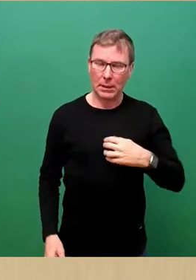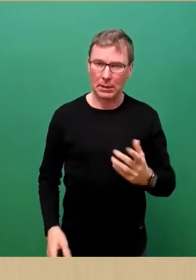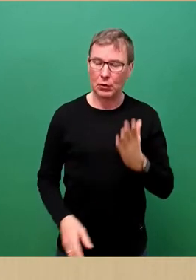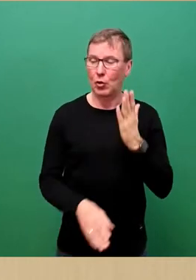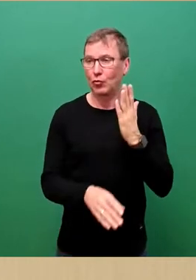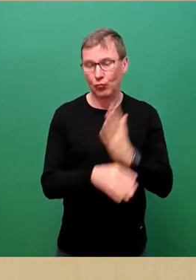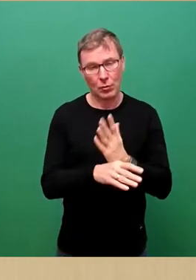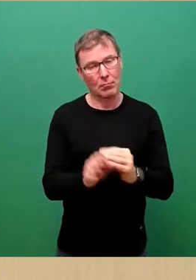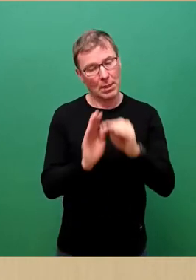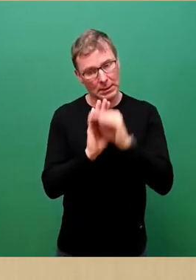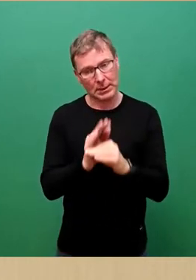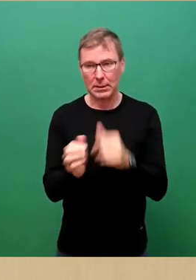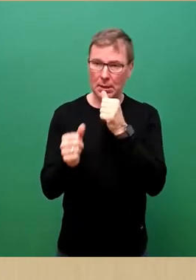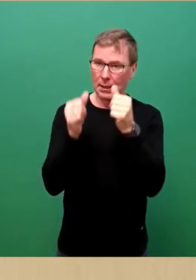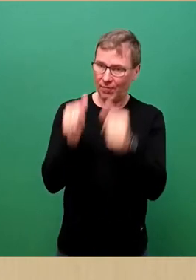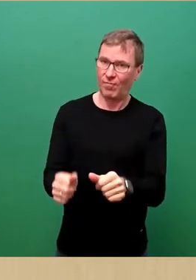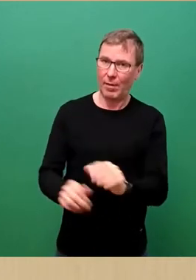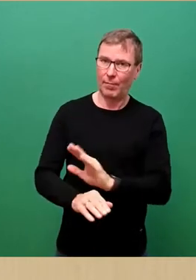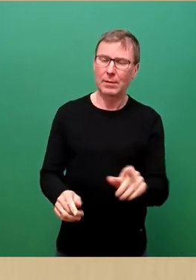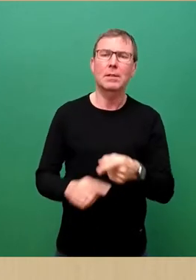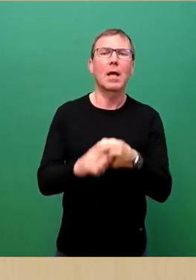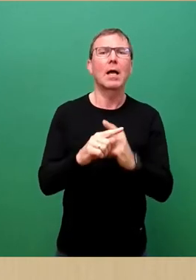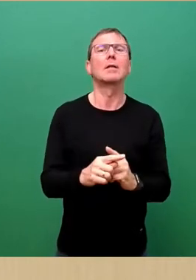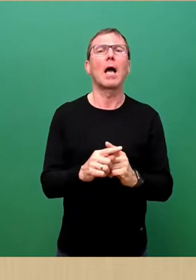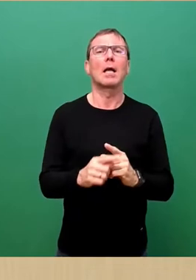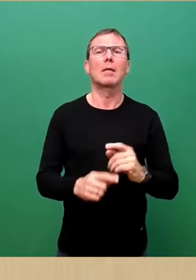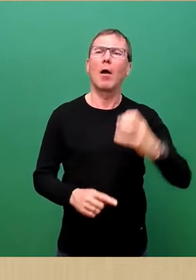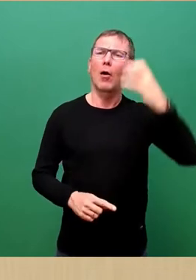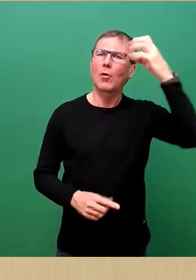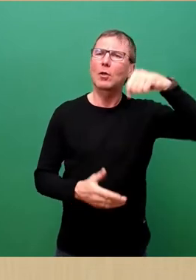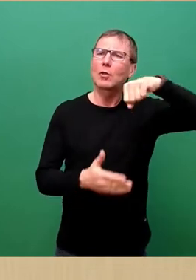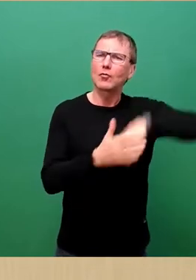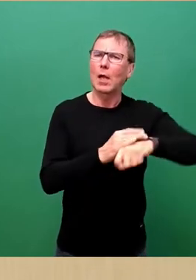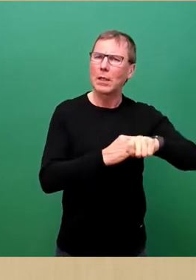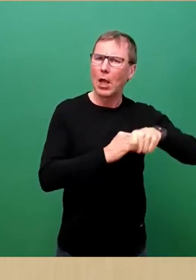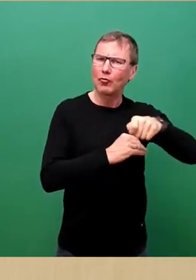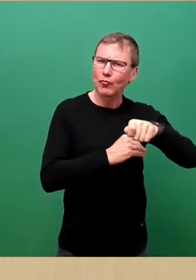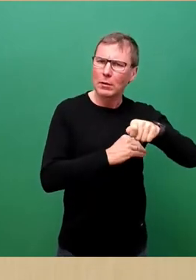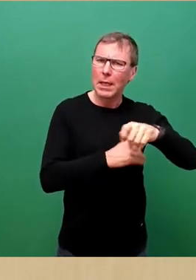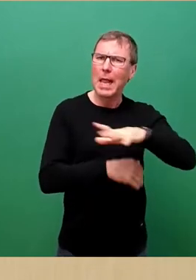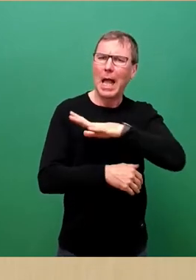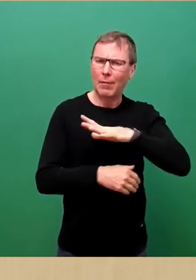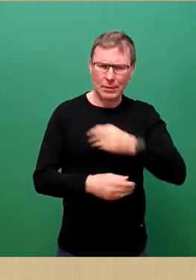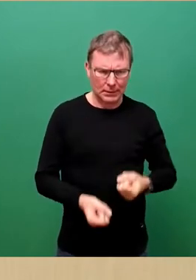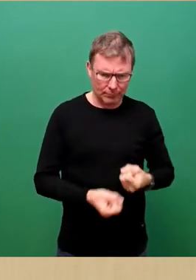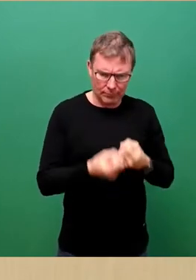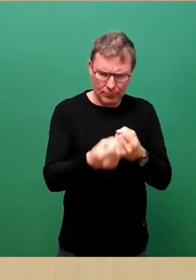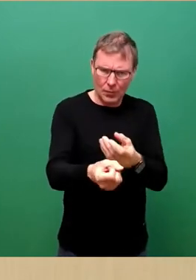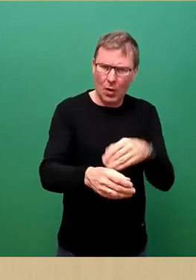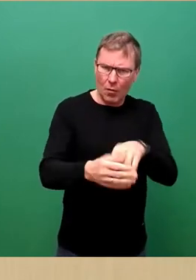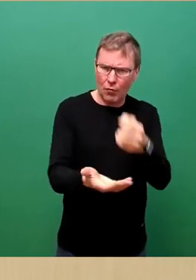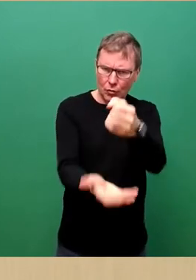dazu verpflichtet, einen Teil der per Königsteiner Schlüssel auf Sachsen verteilte Flüchtlinge aufzunehmen,